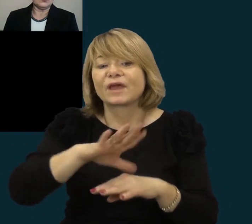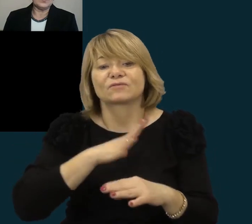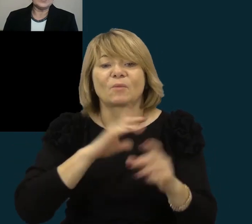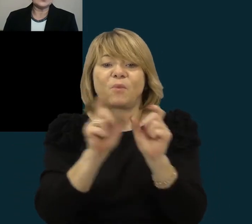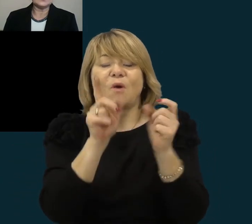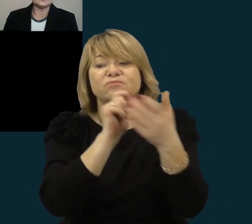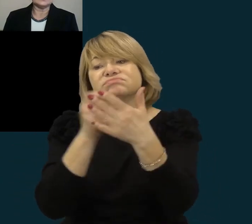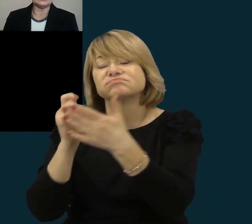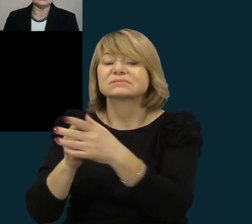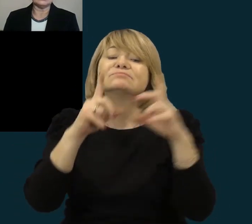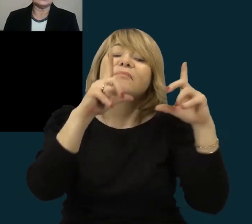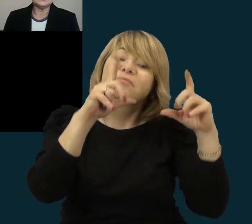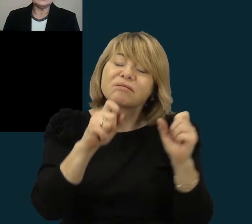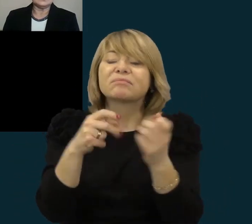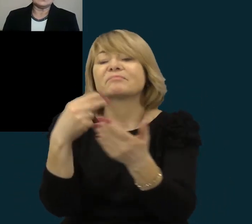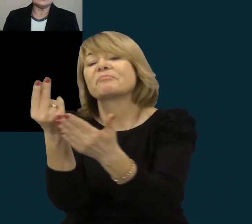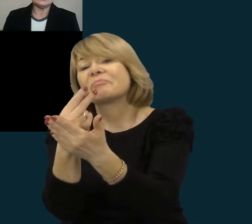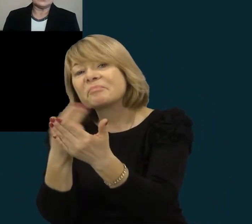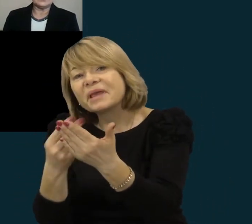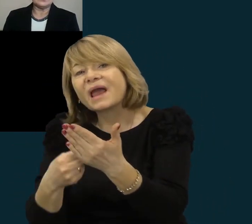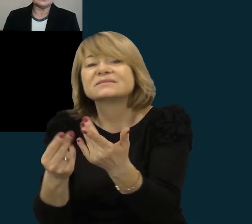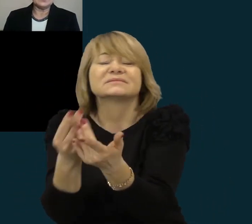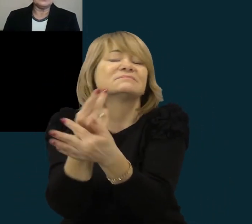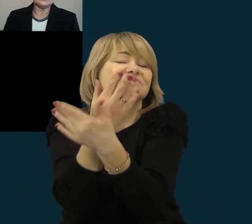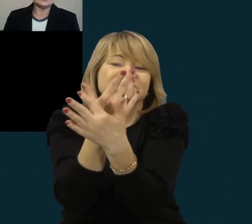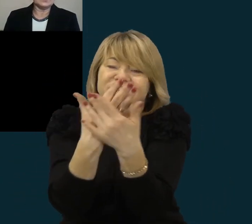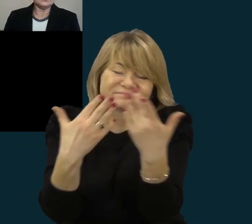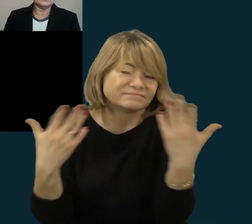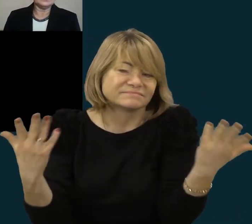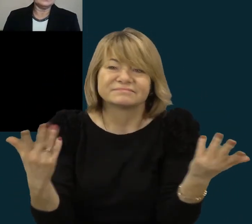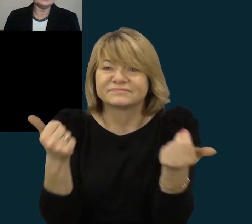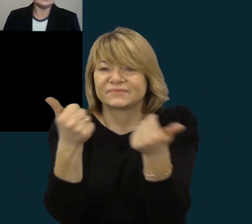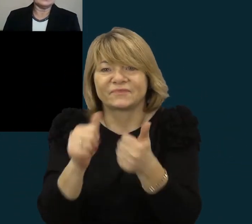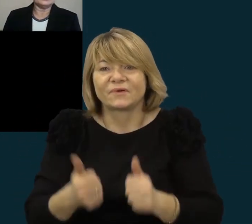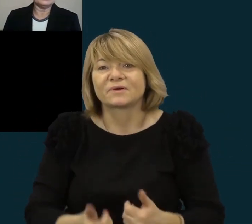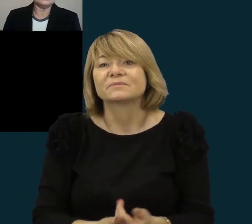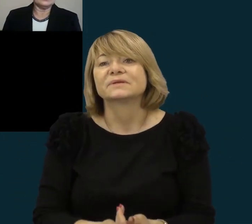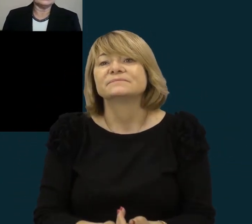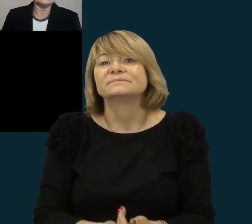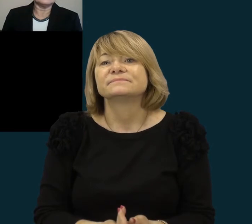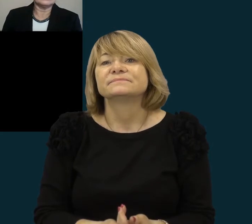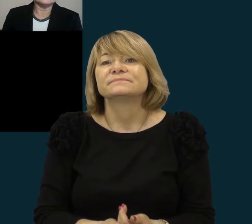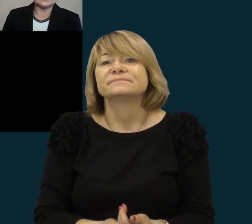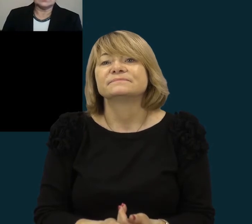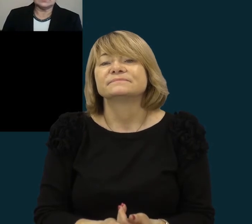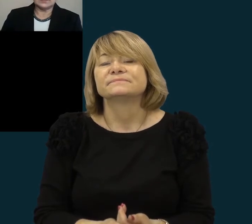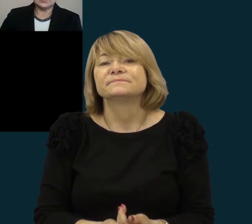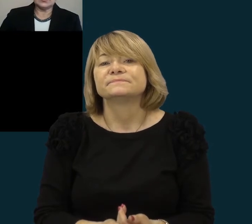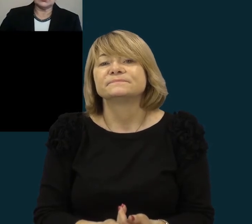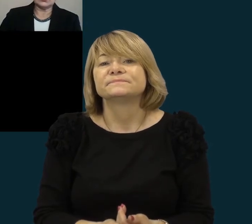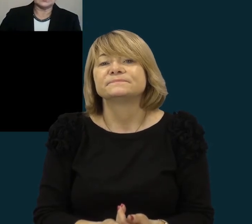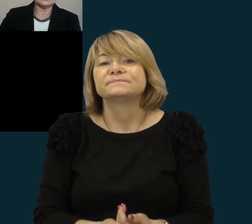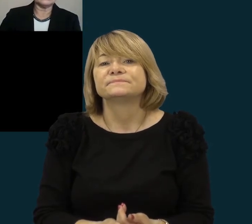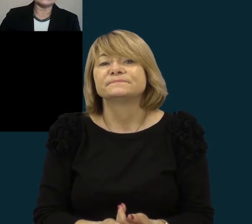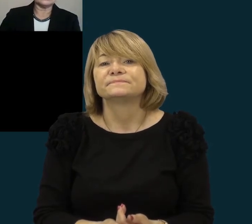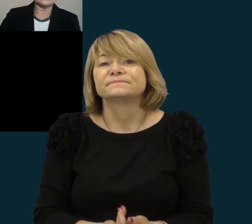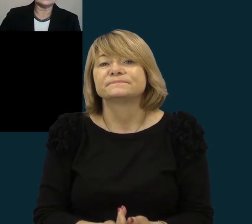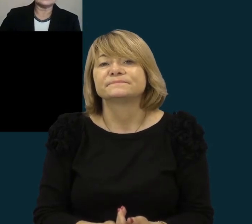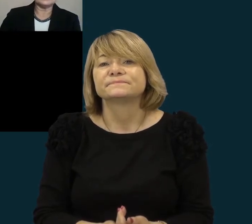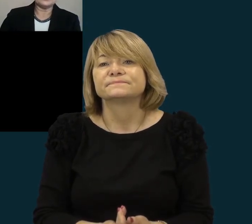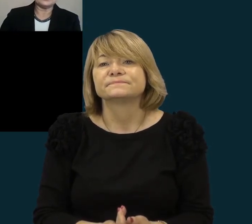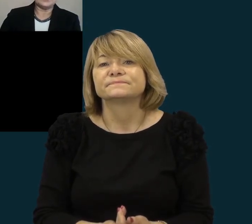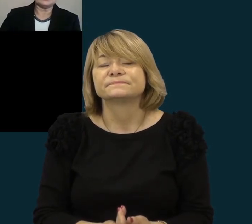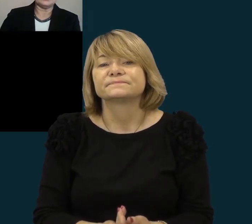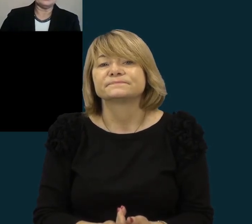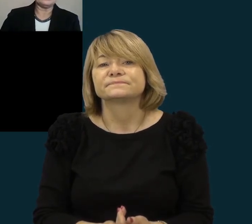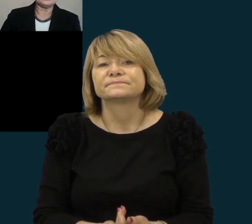arba nupiešti, arba kaip kitaip pat atliktų tą užduoties